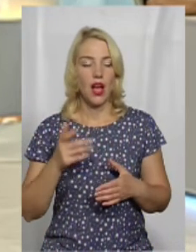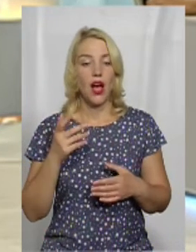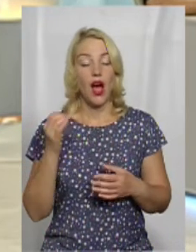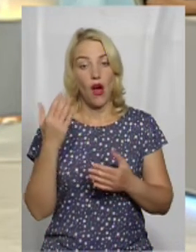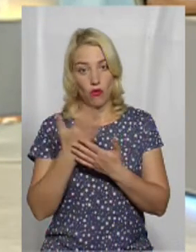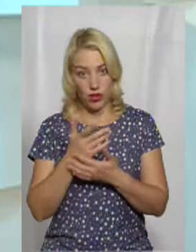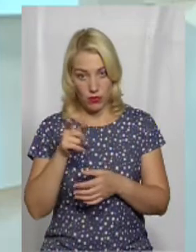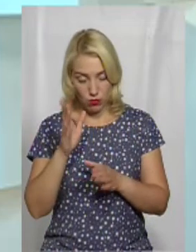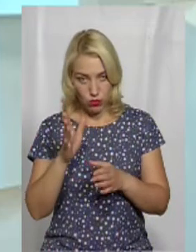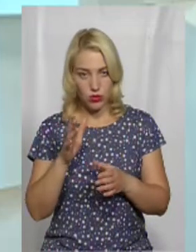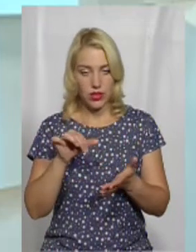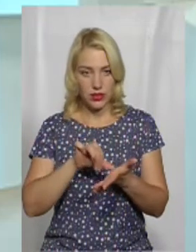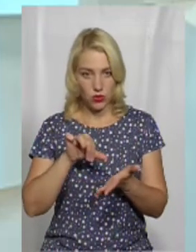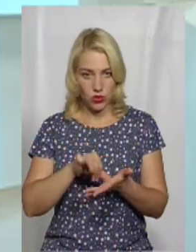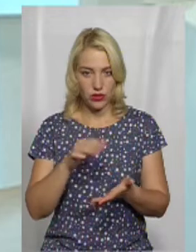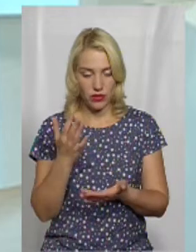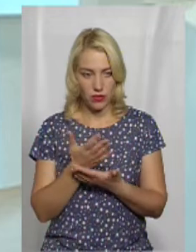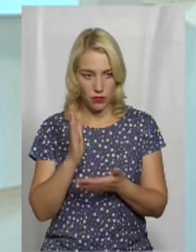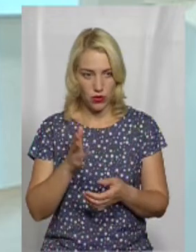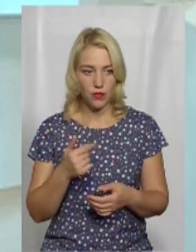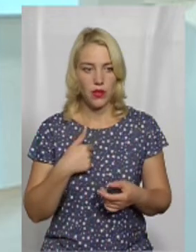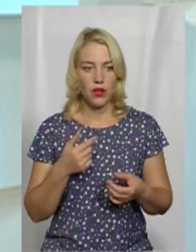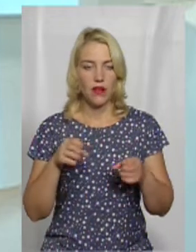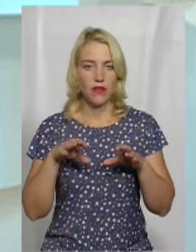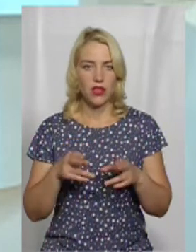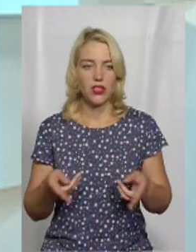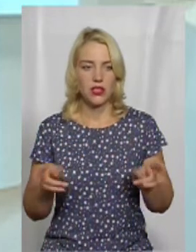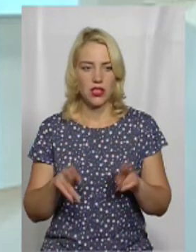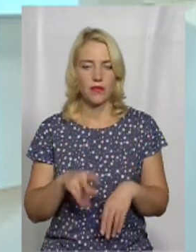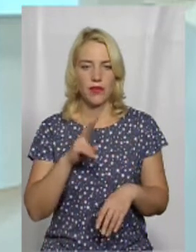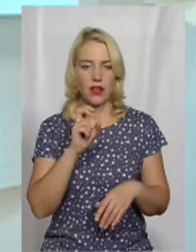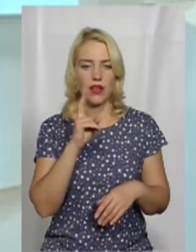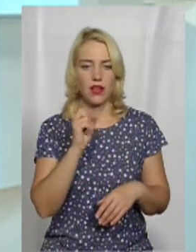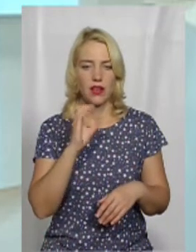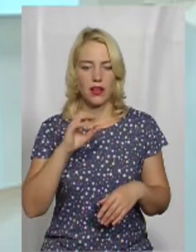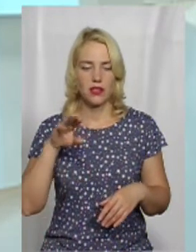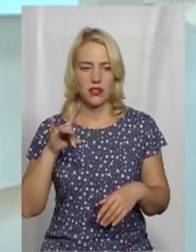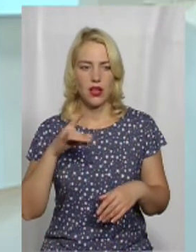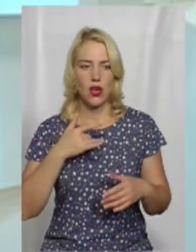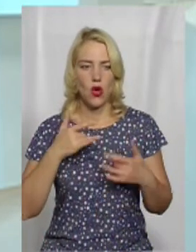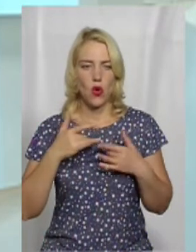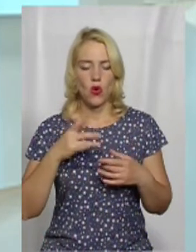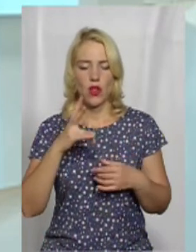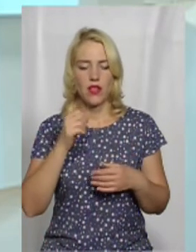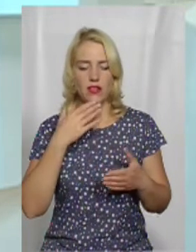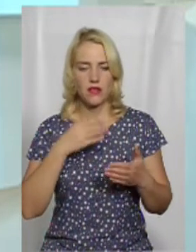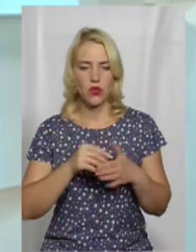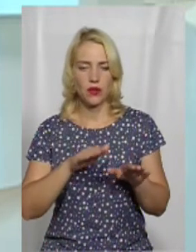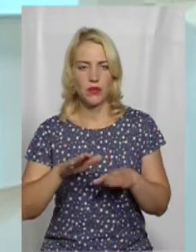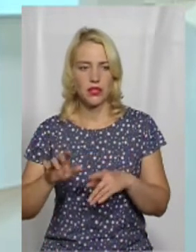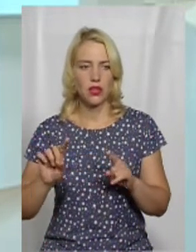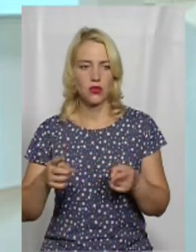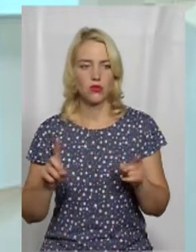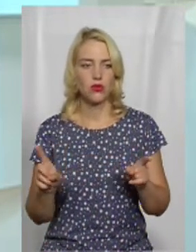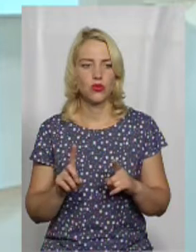якщо так? Так, ми вирішили значити каст ролі на своїх місцях, тому